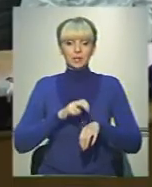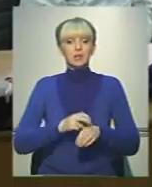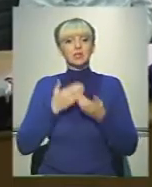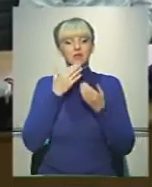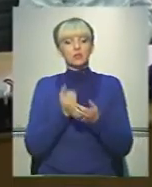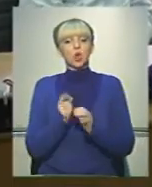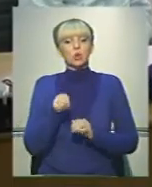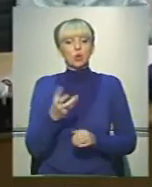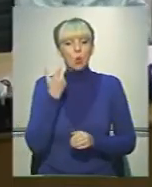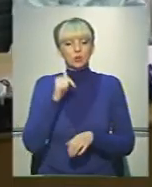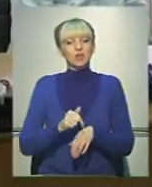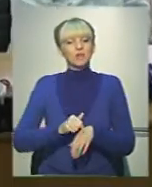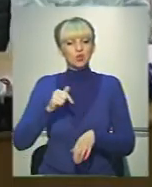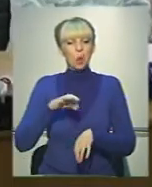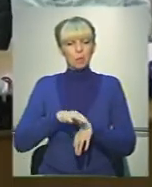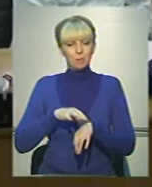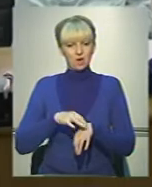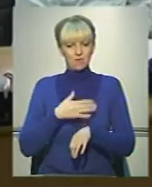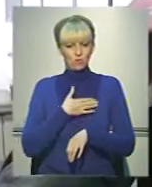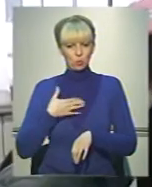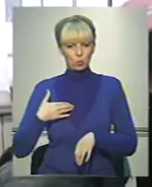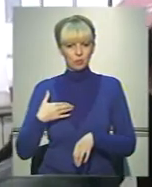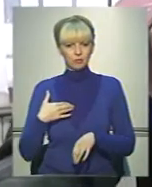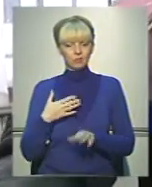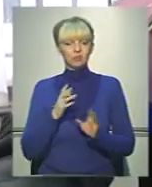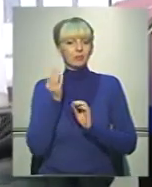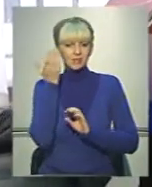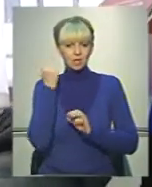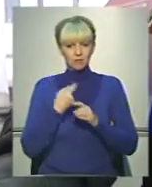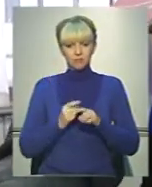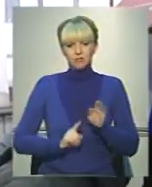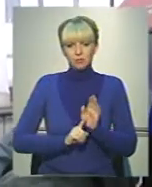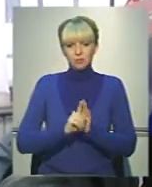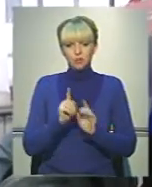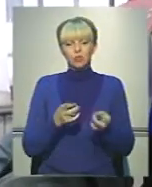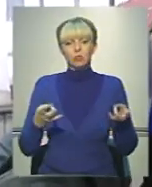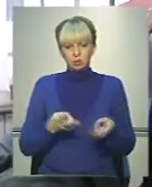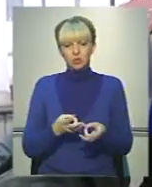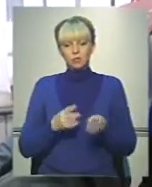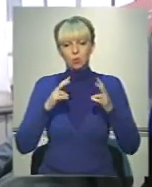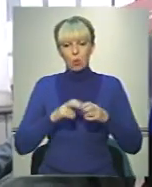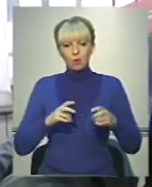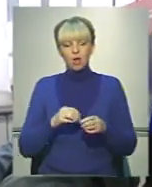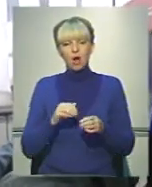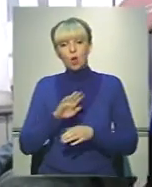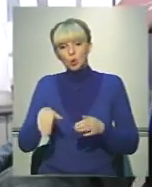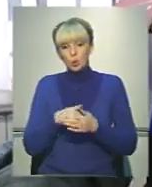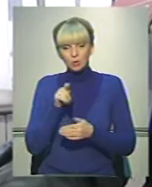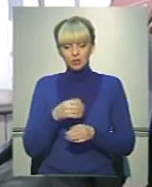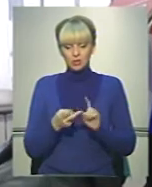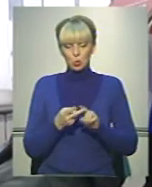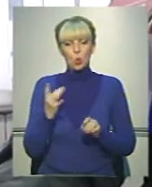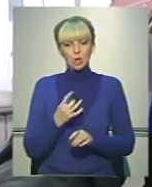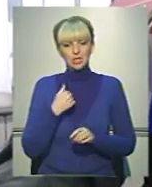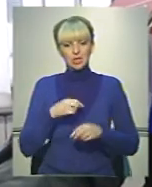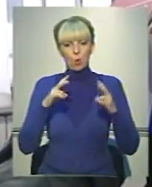звернулись вже тоді, коли відчула біль у грудях. Це тільки недавно так почалося, що потрібно оглядатися до того часу. Це другий раз